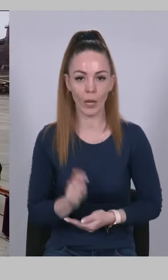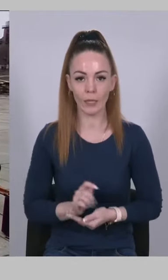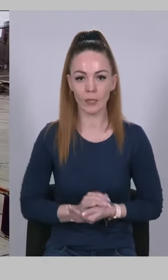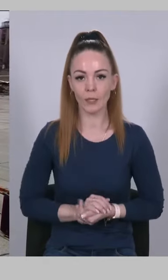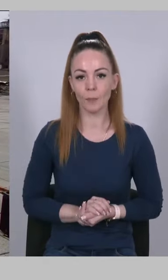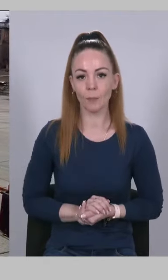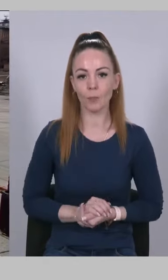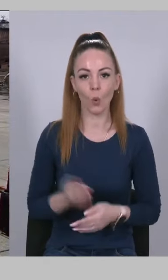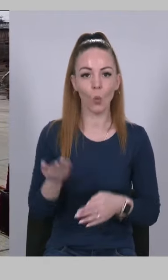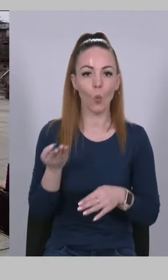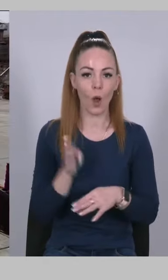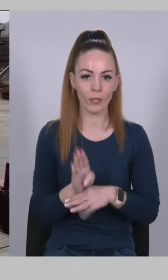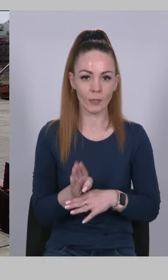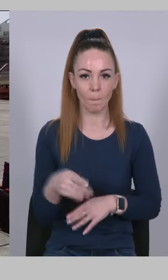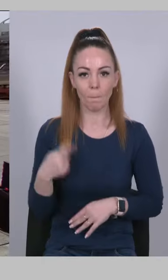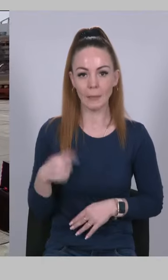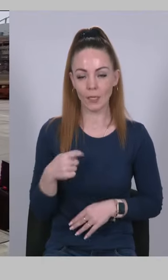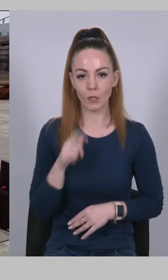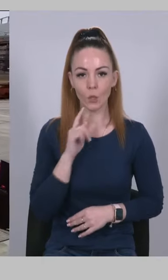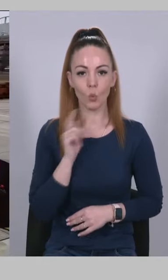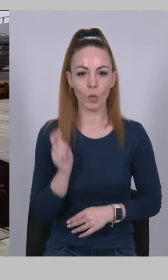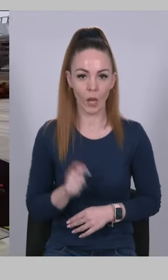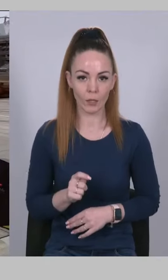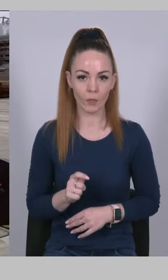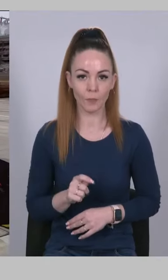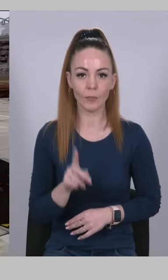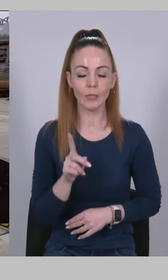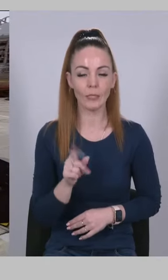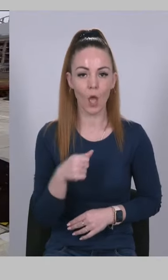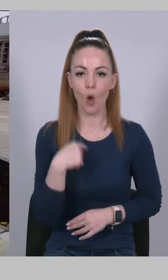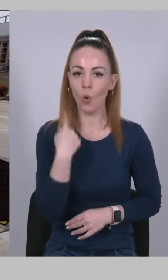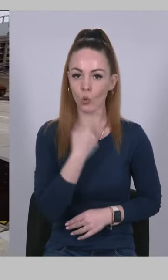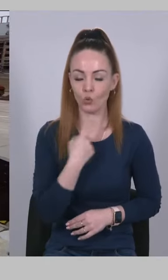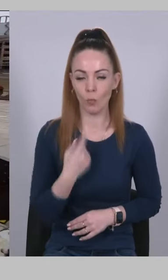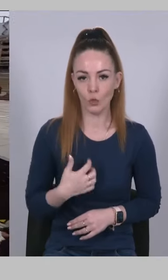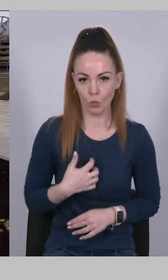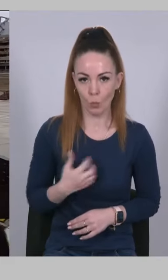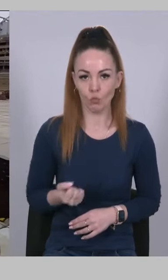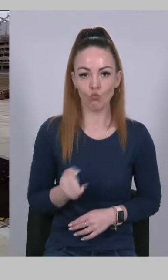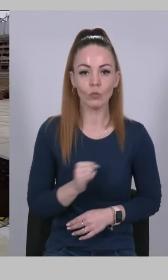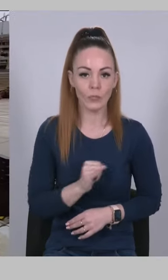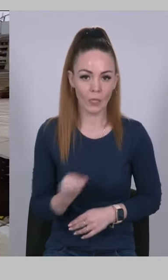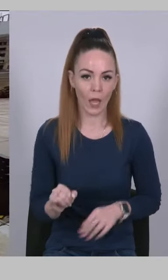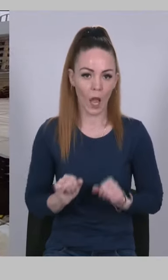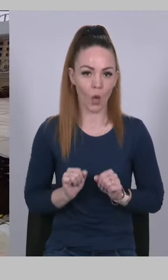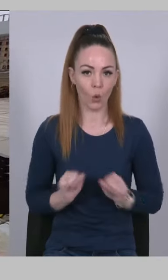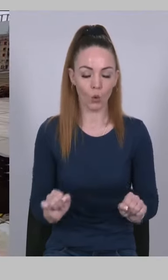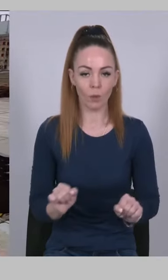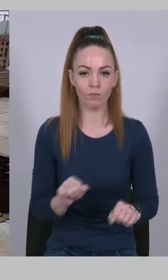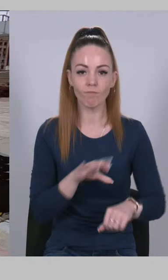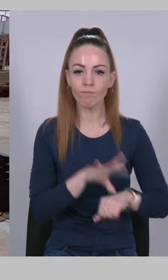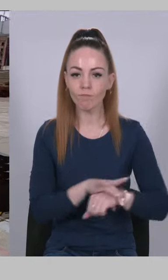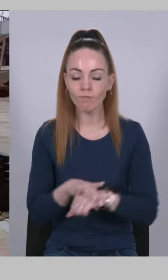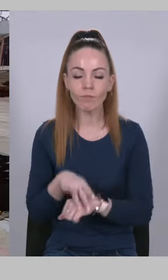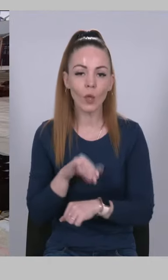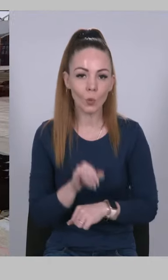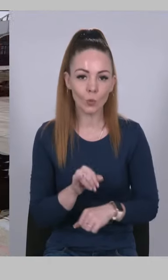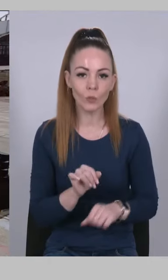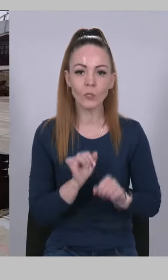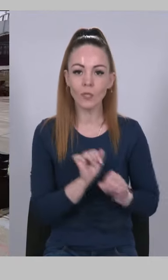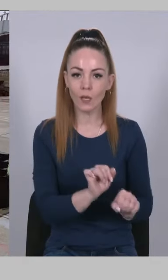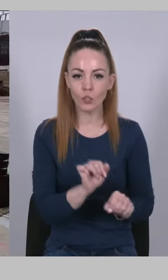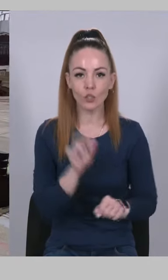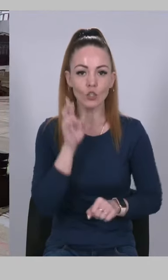Указами президента України за особисту мужність і героїзм, виявлені у захисті